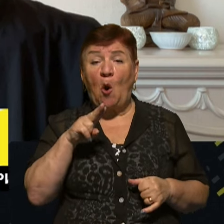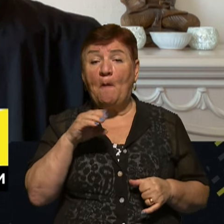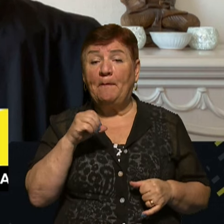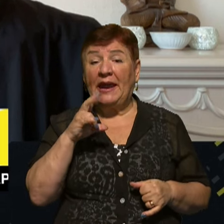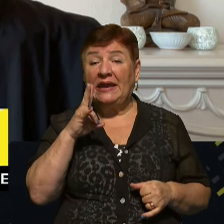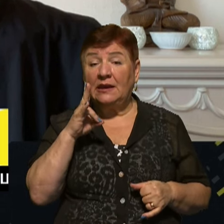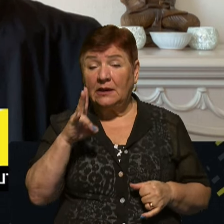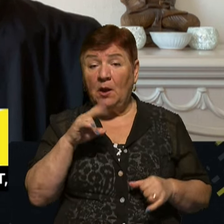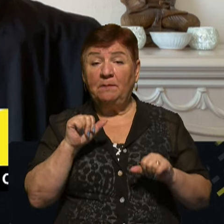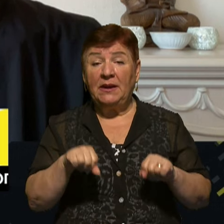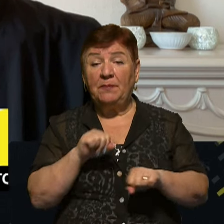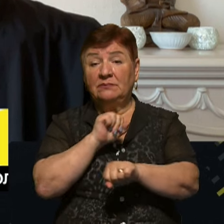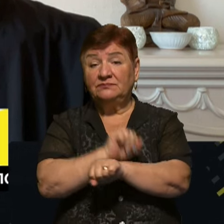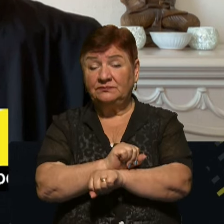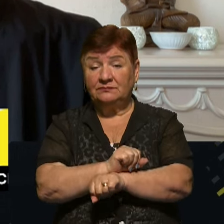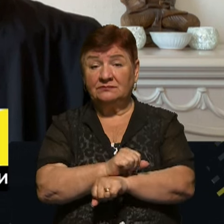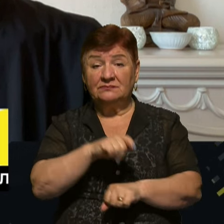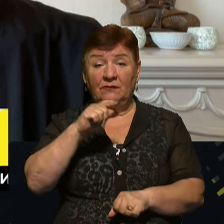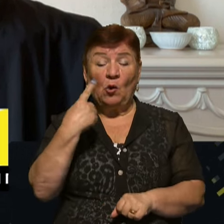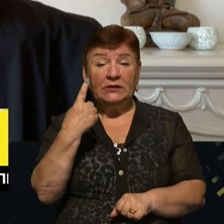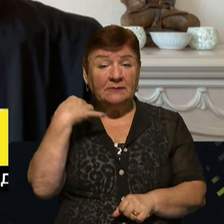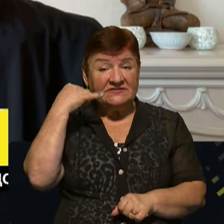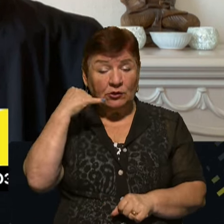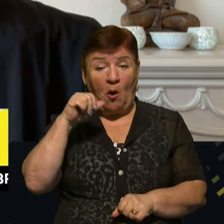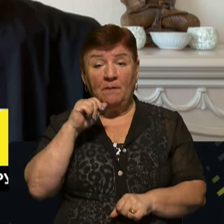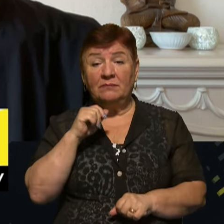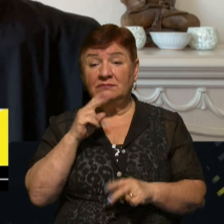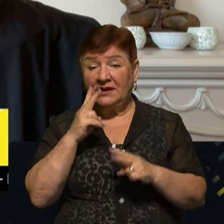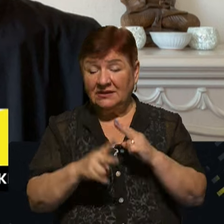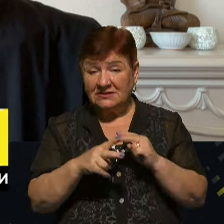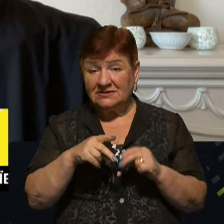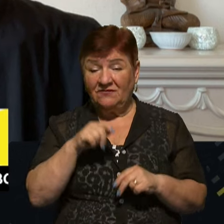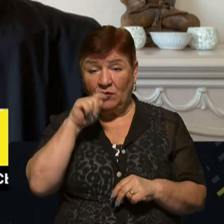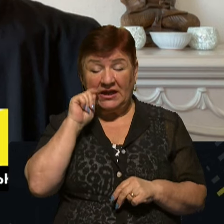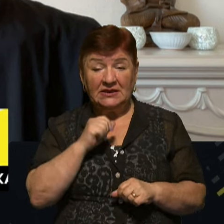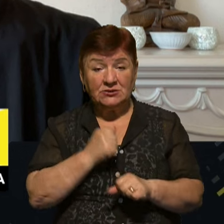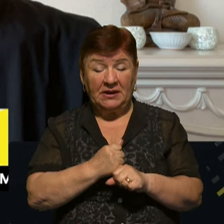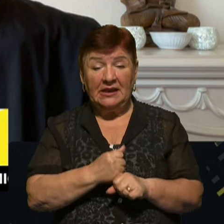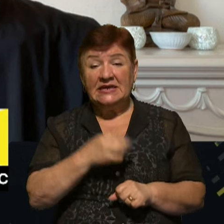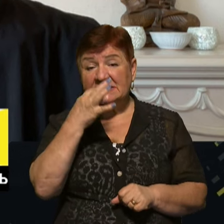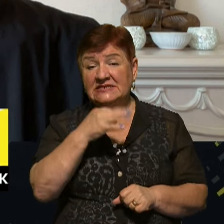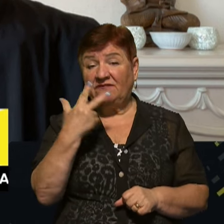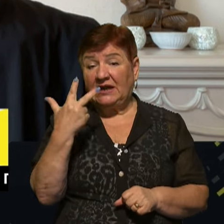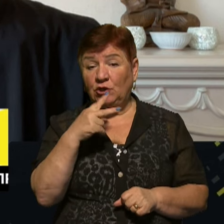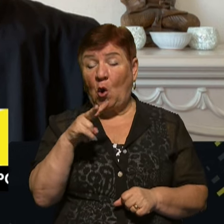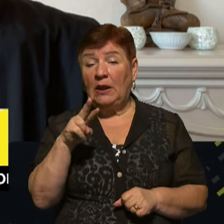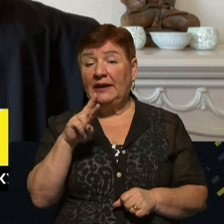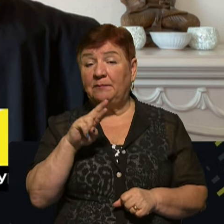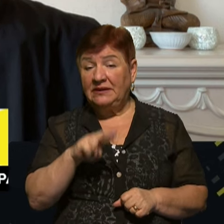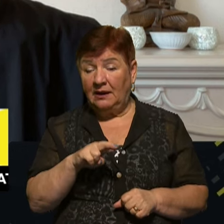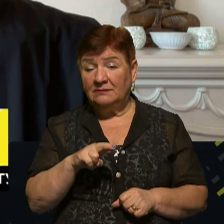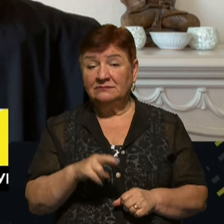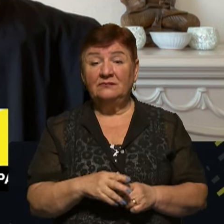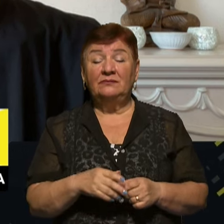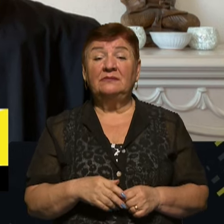при бажанні припинити війну в Україні одним дзвінком. Власне, це він сказав 3 липня в інтерв'ю Блумберзу в